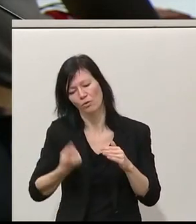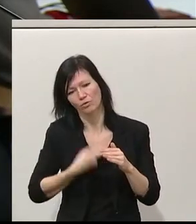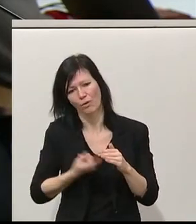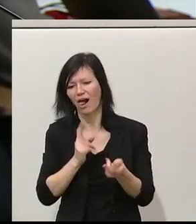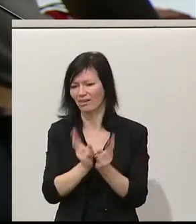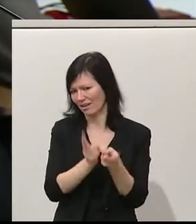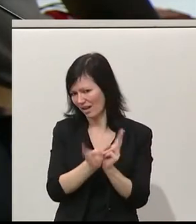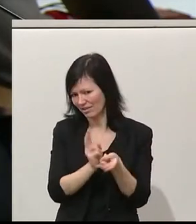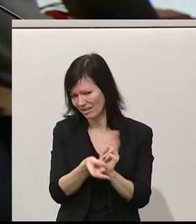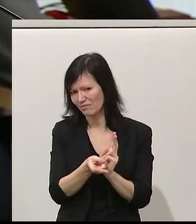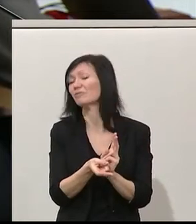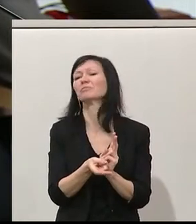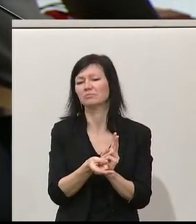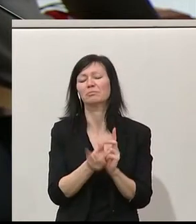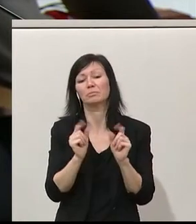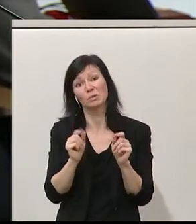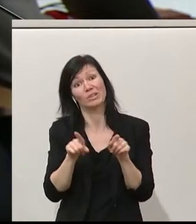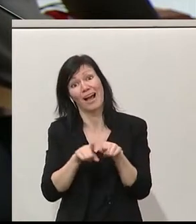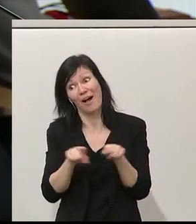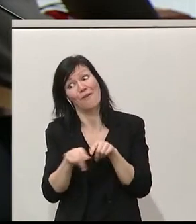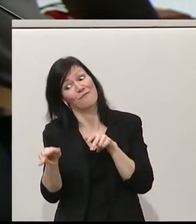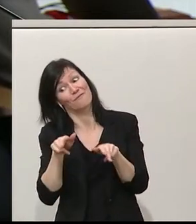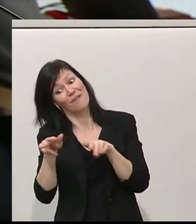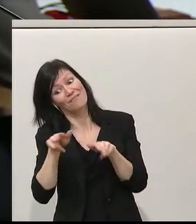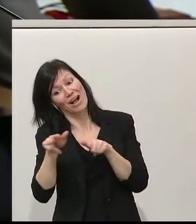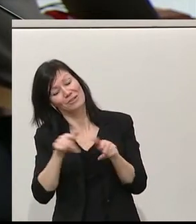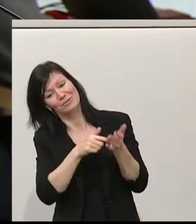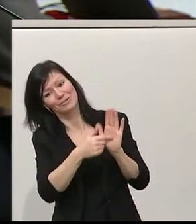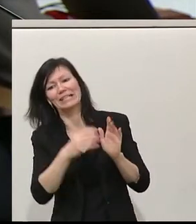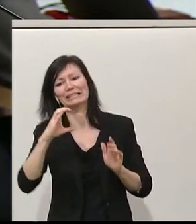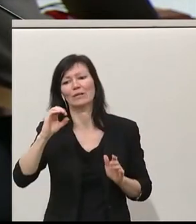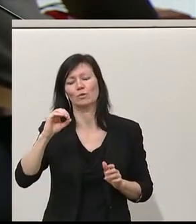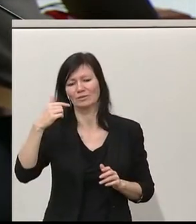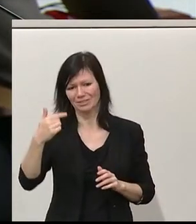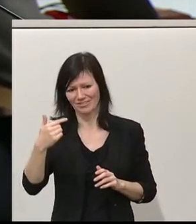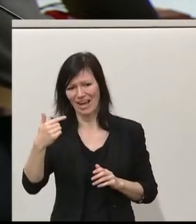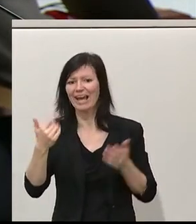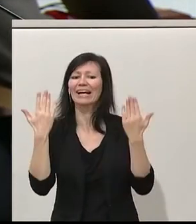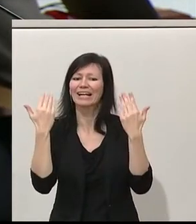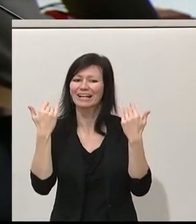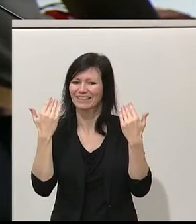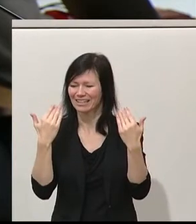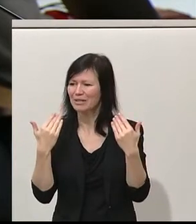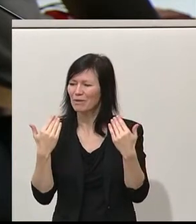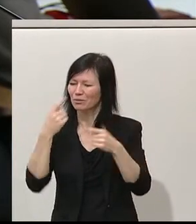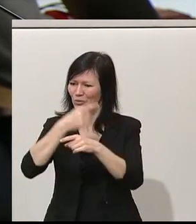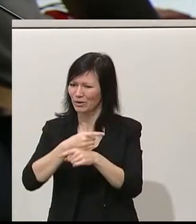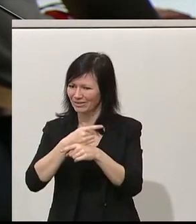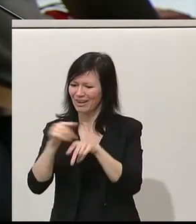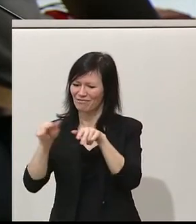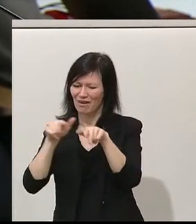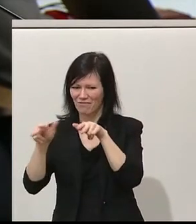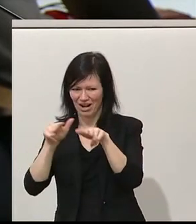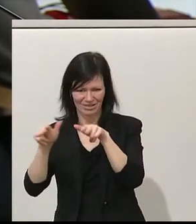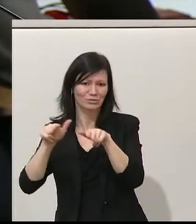machen heißt auch, die Verwaltung möchte es vorzeigen. CO2-neutrale, klimaneutrale Verwaltung ist ein großes Thema